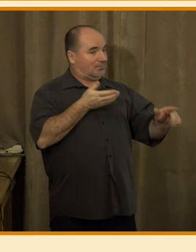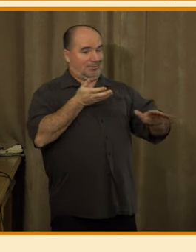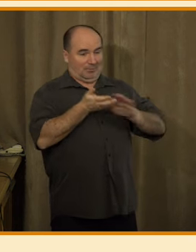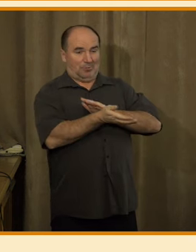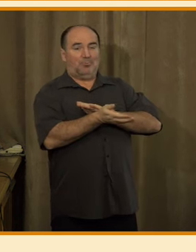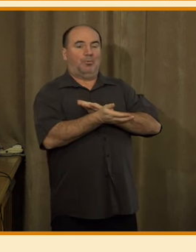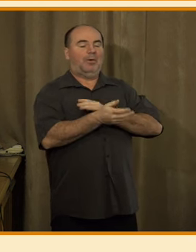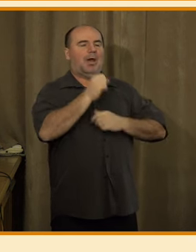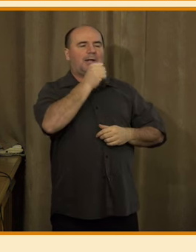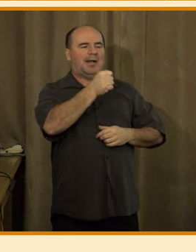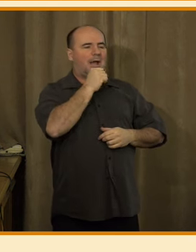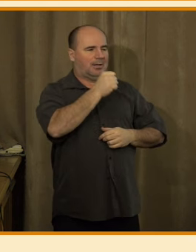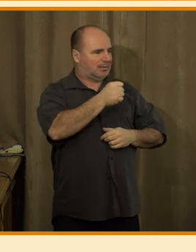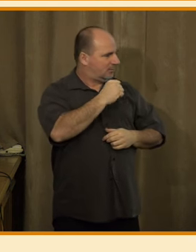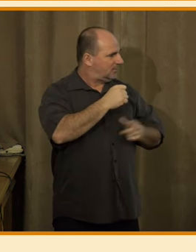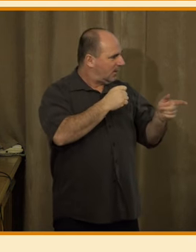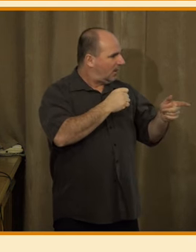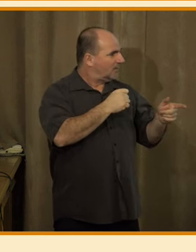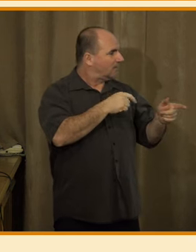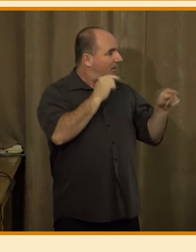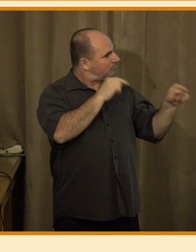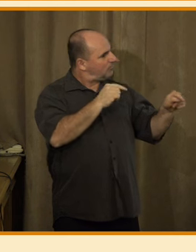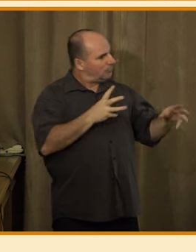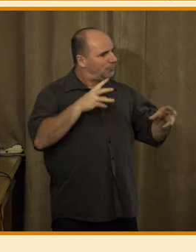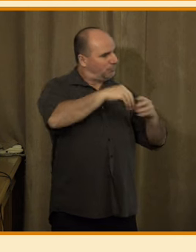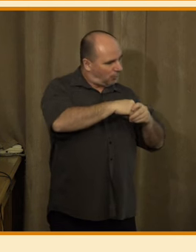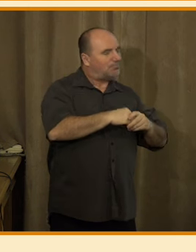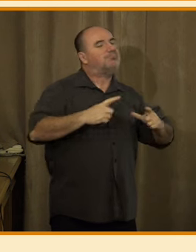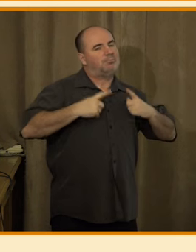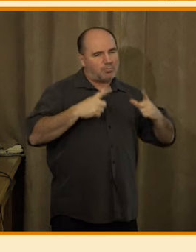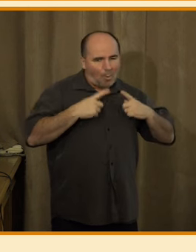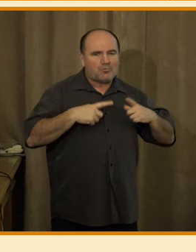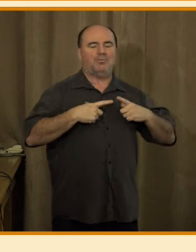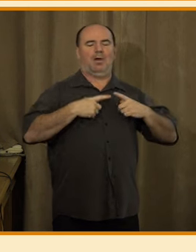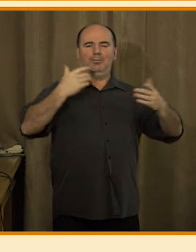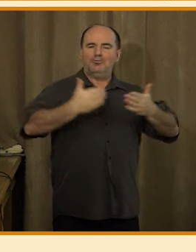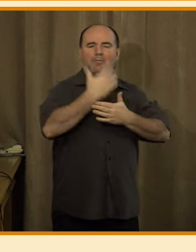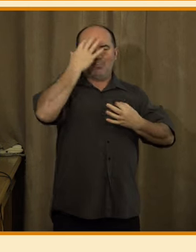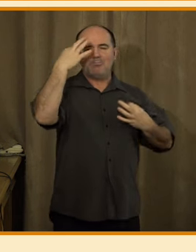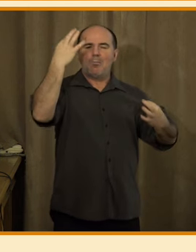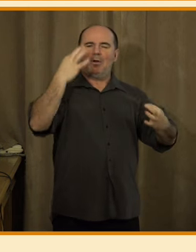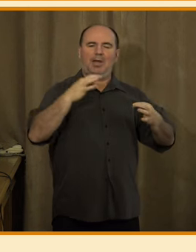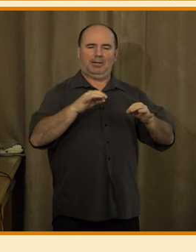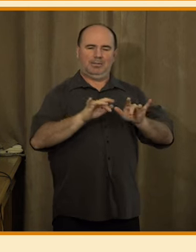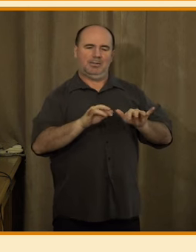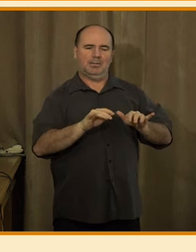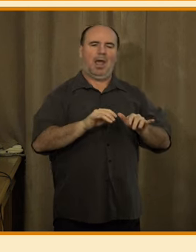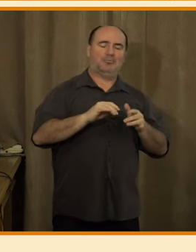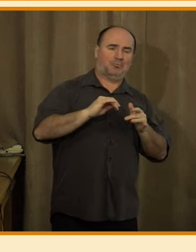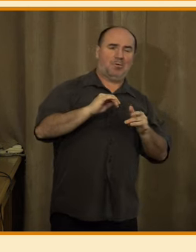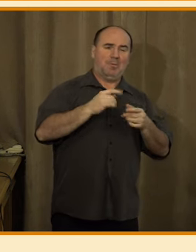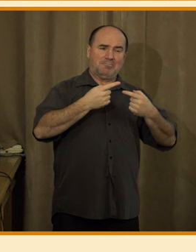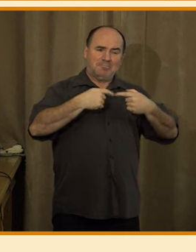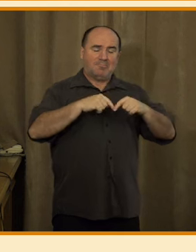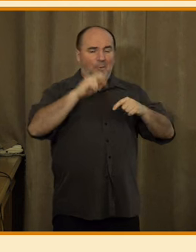možné označit za inovatorské nebo média, která s nástroji umělé inteligence nebo